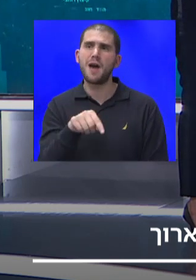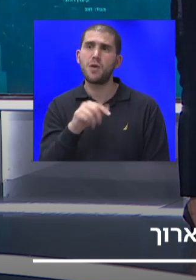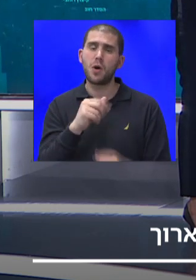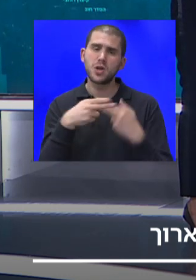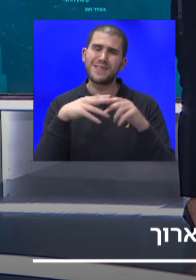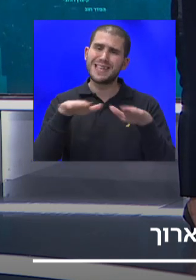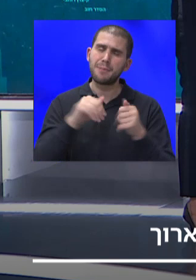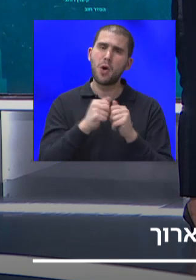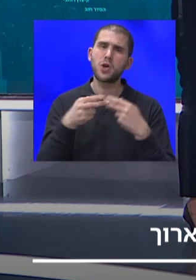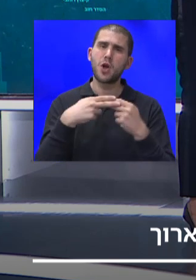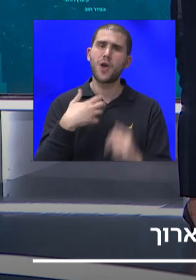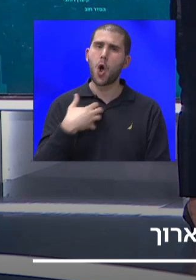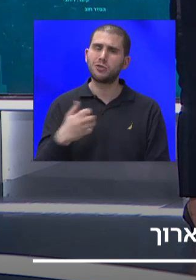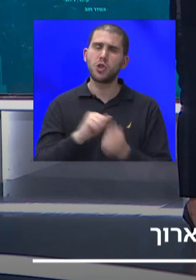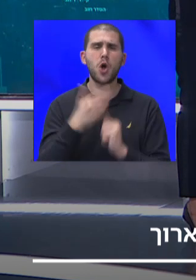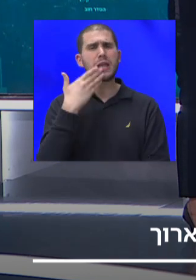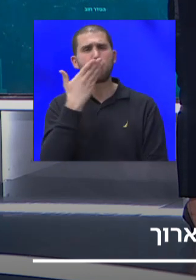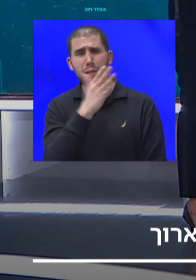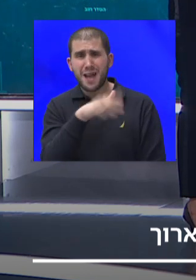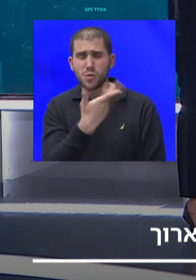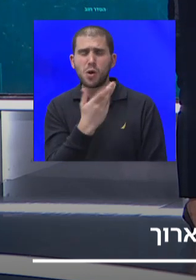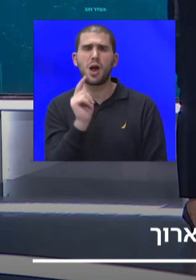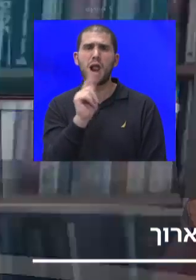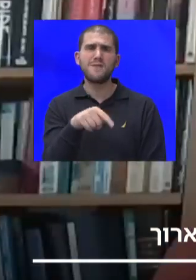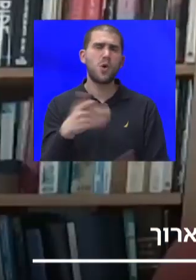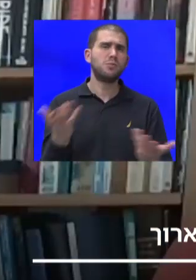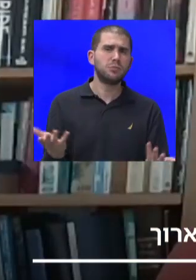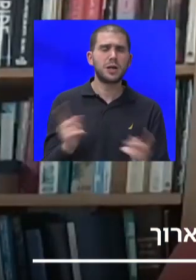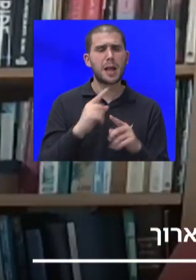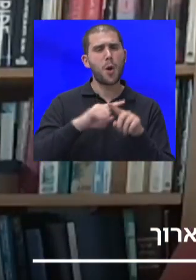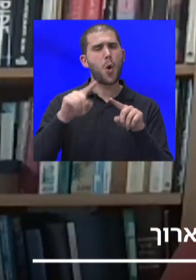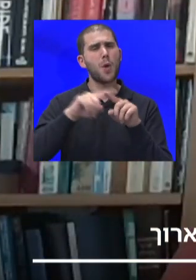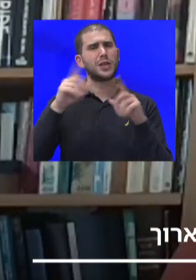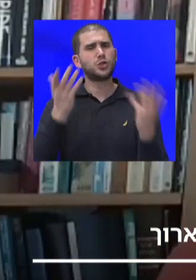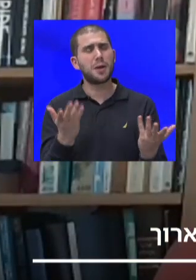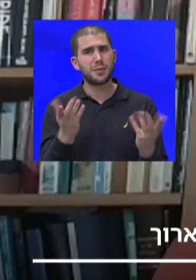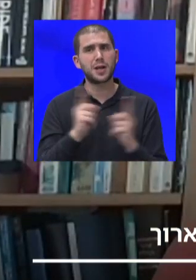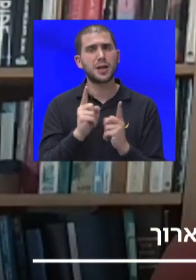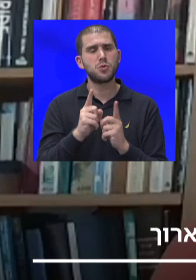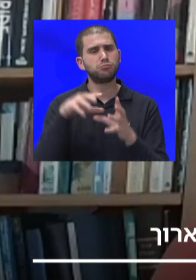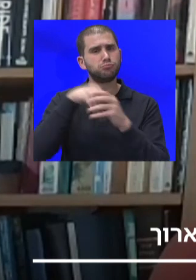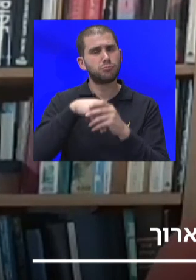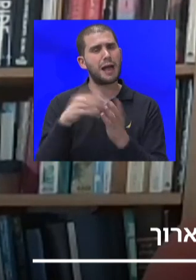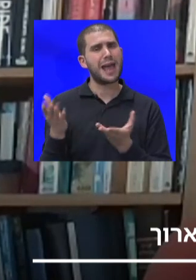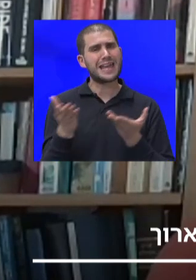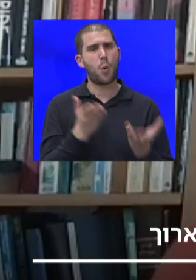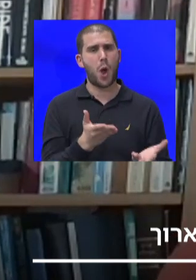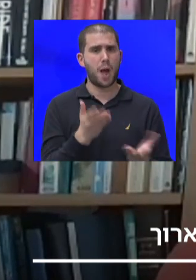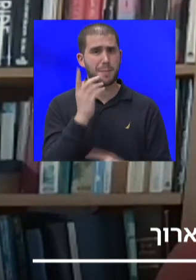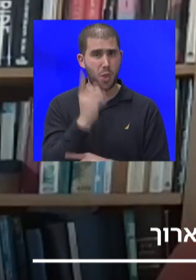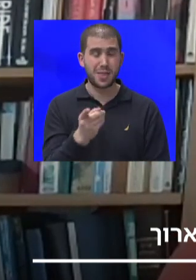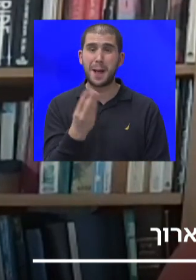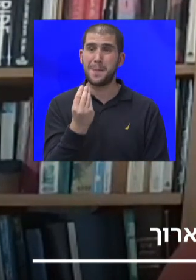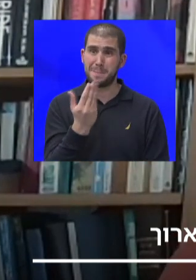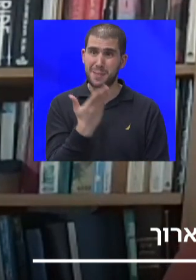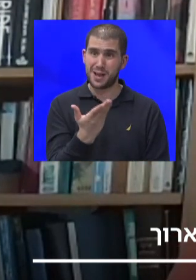בירושלים, פשוט לבוא ולכמה חודשים להתארח אצלנו. המחיר מאוד אטרקטיבי,